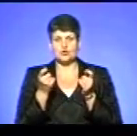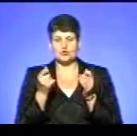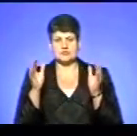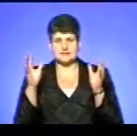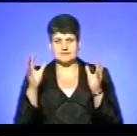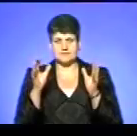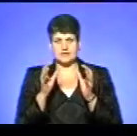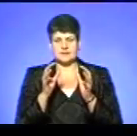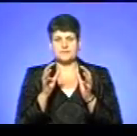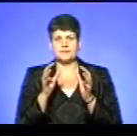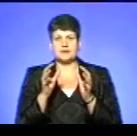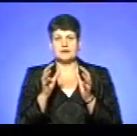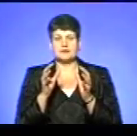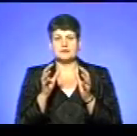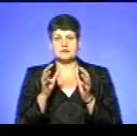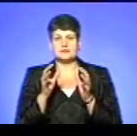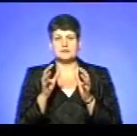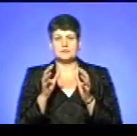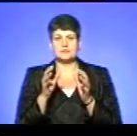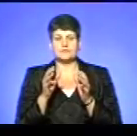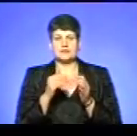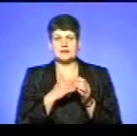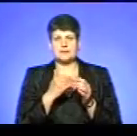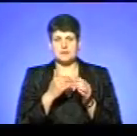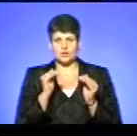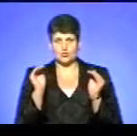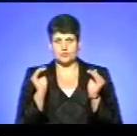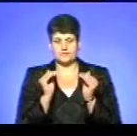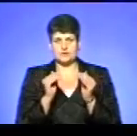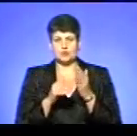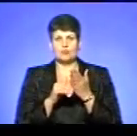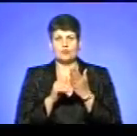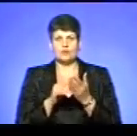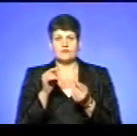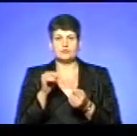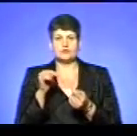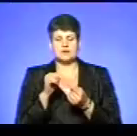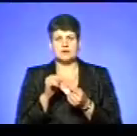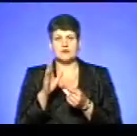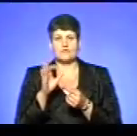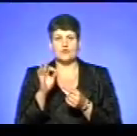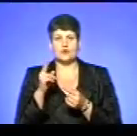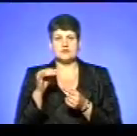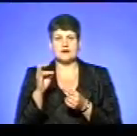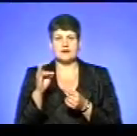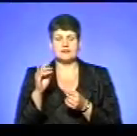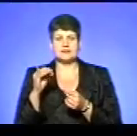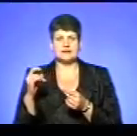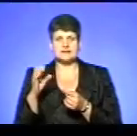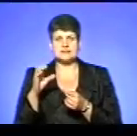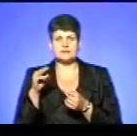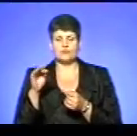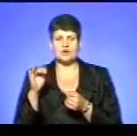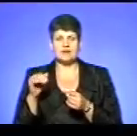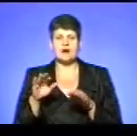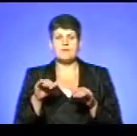досить суттєво була температура за допомогою відповідних водяних стволів. І вже в